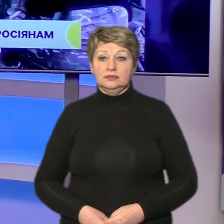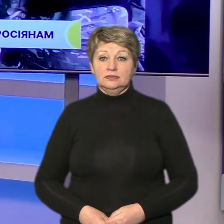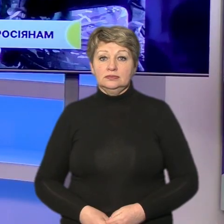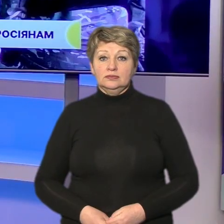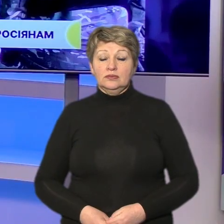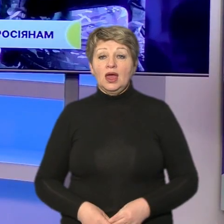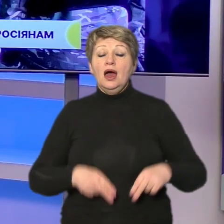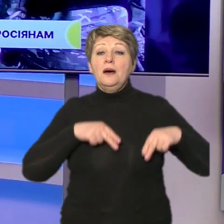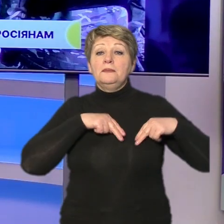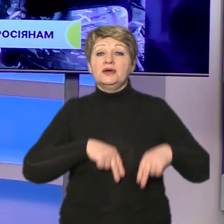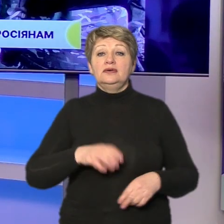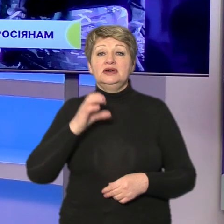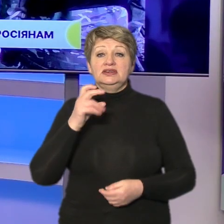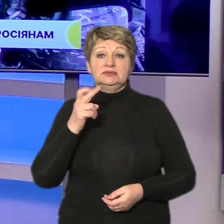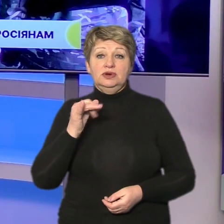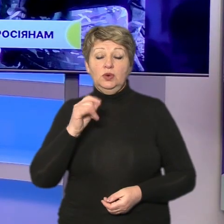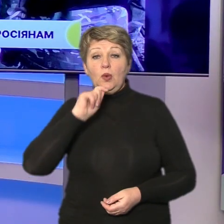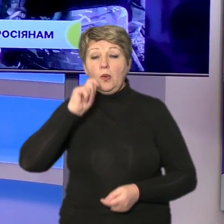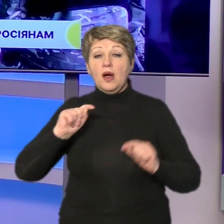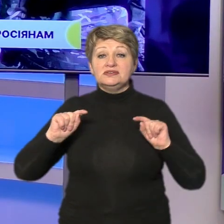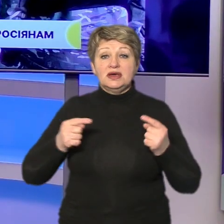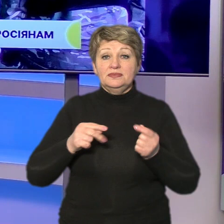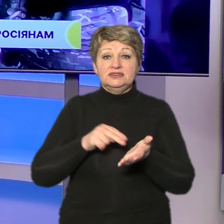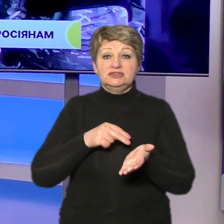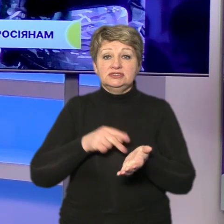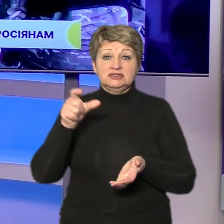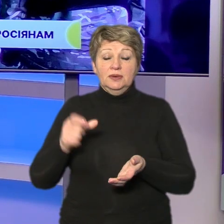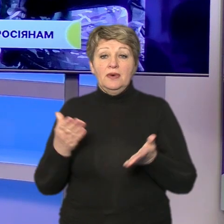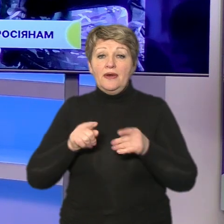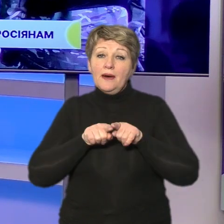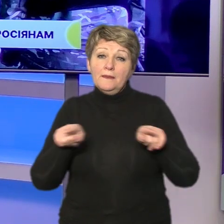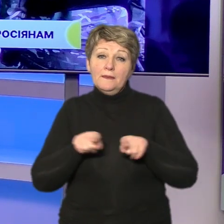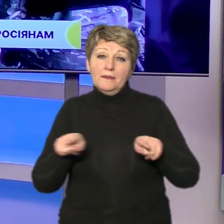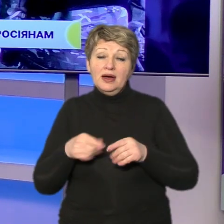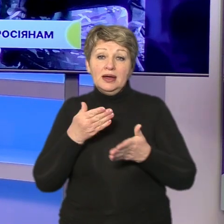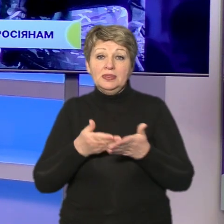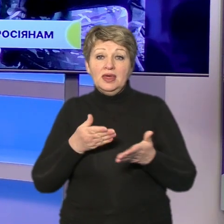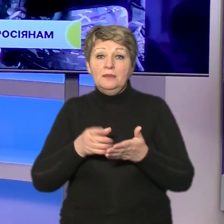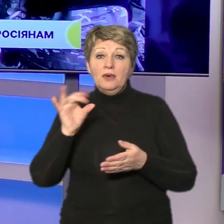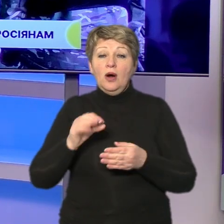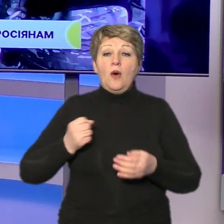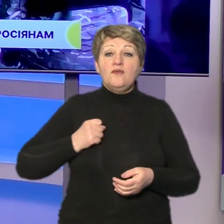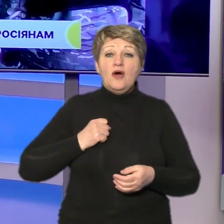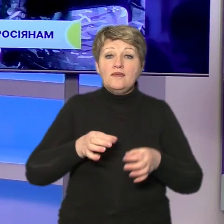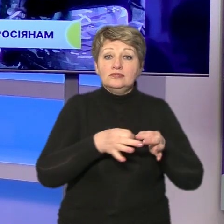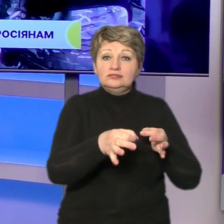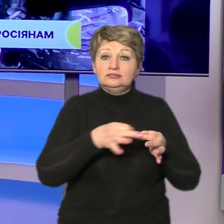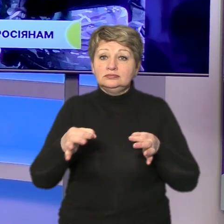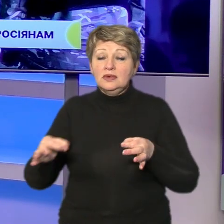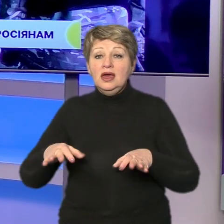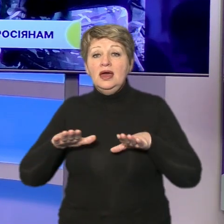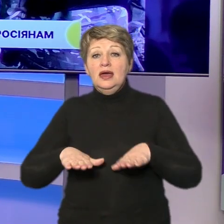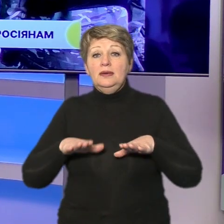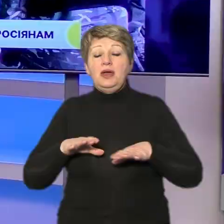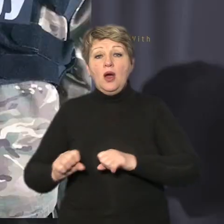працівники служби безпеки України затримали черкащанина який поширював дані про розташування військових об'єктів та місць дислокації сил